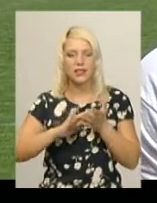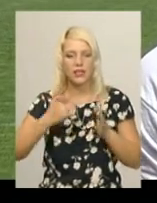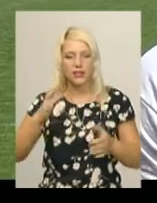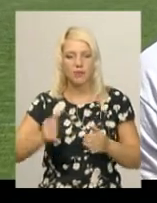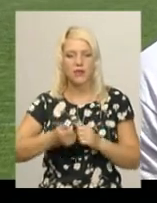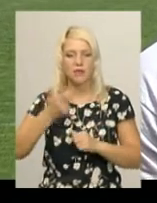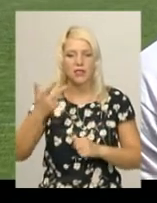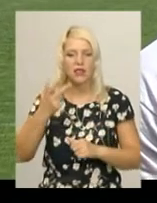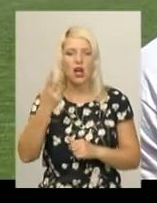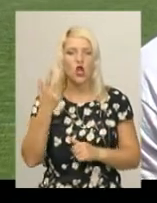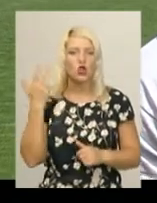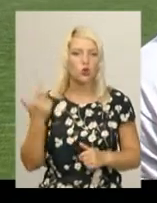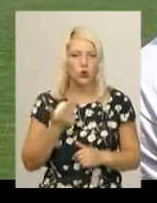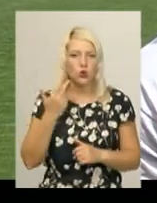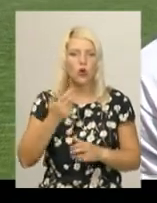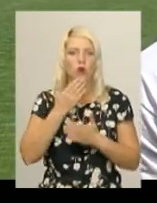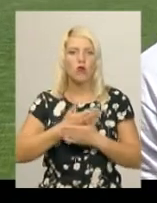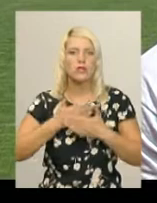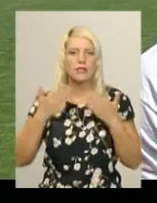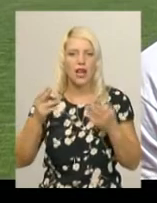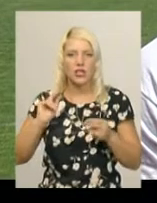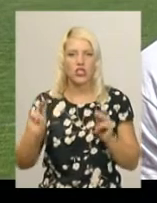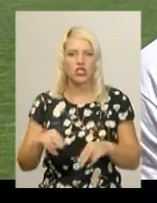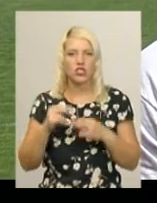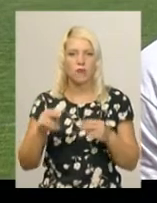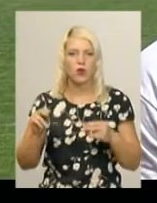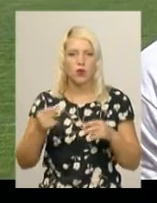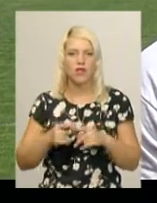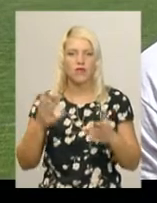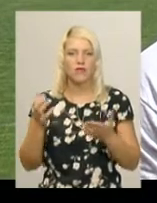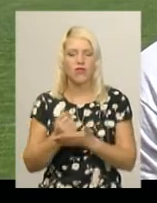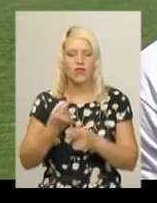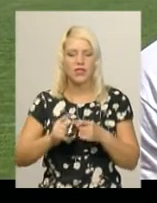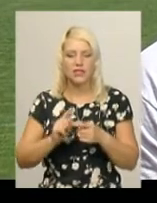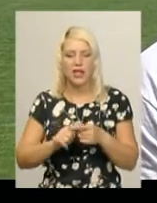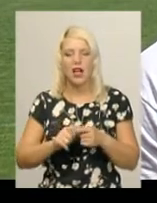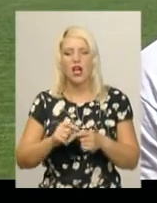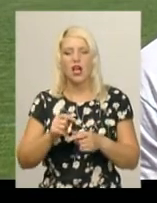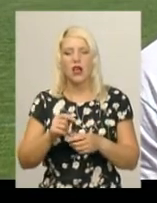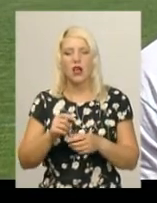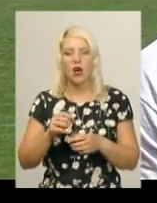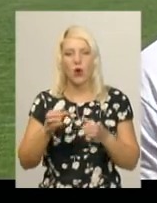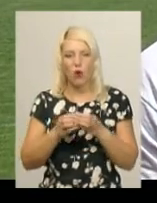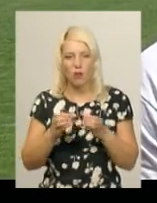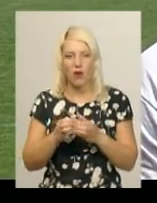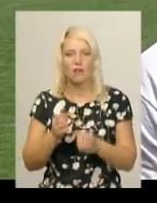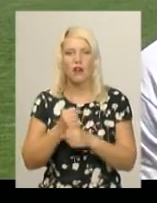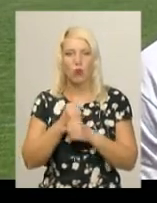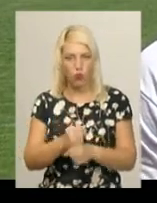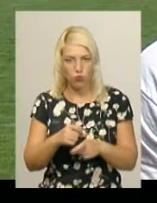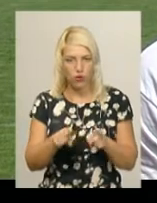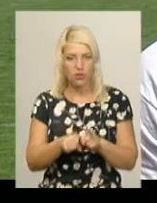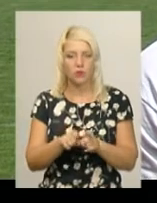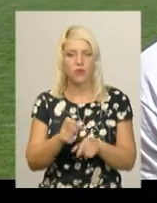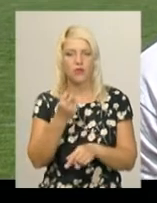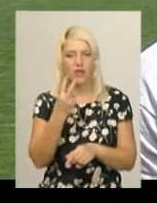останніх чемпіонатів, фіналіст Кубка останніх п'яти років. Вигравала команда ця кубок трошки раніше, у 2012-20 році. І